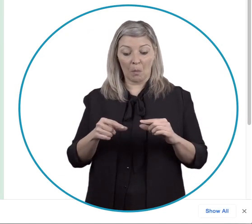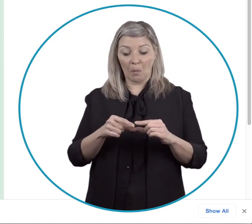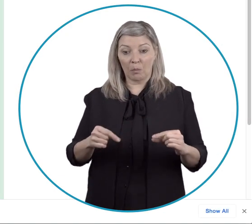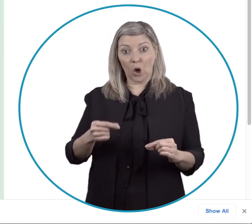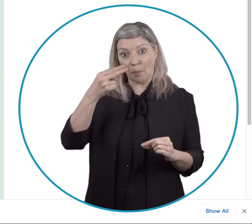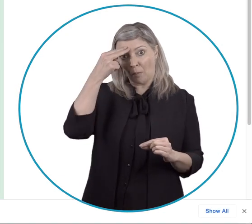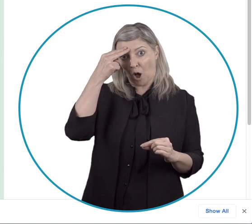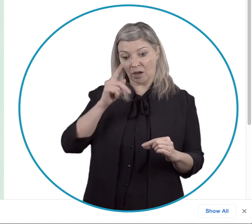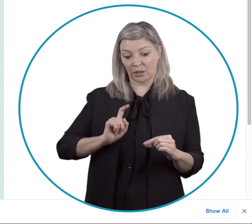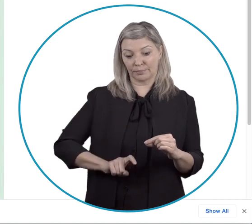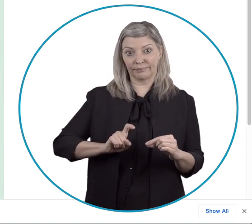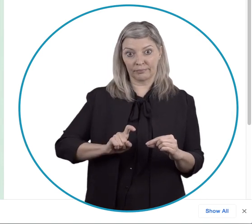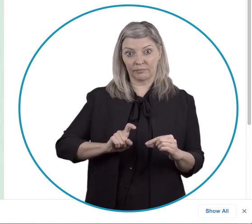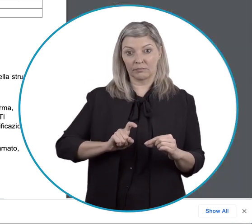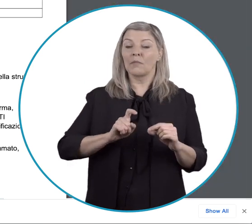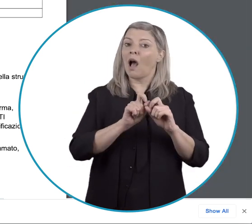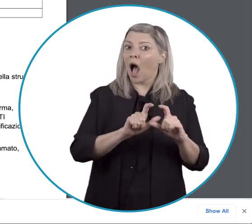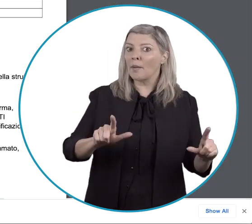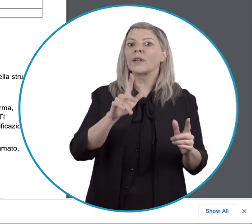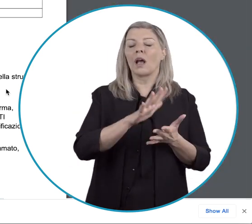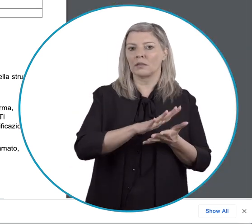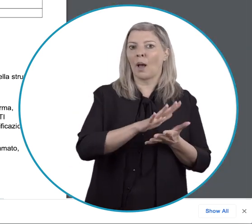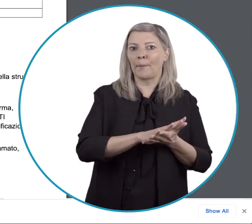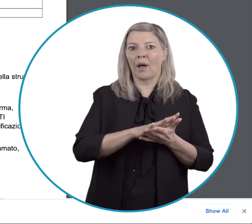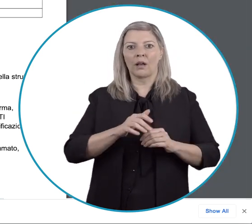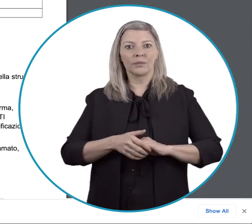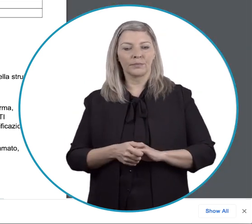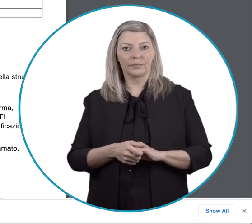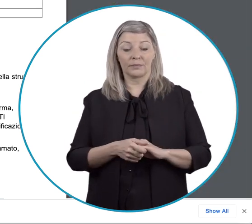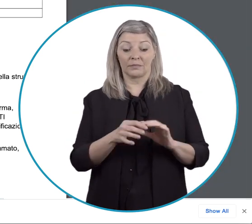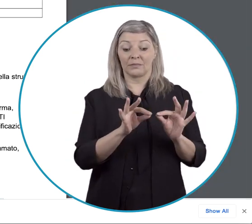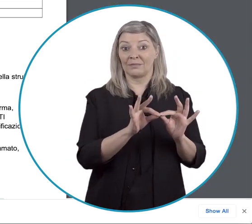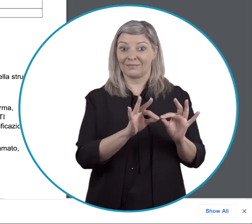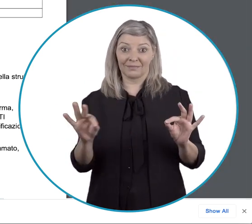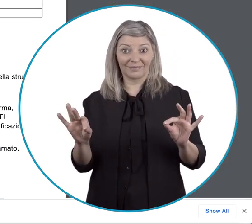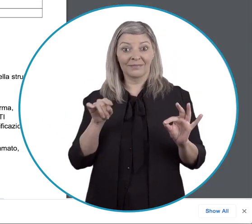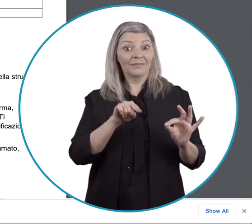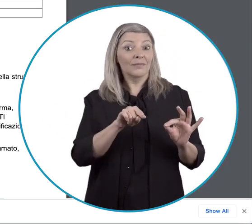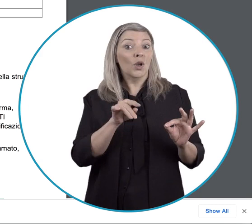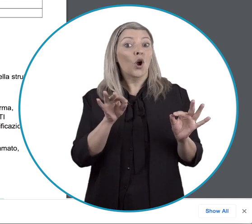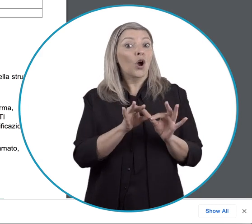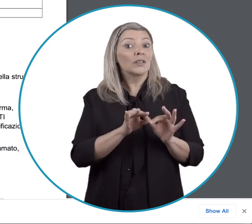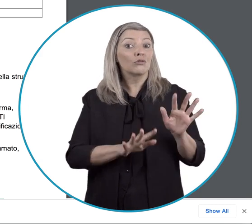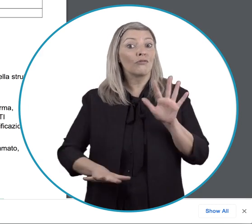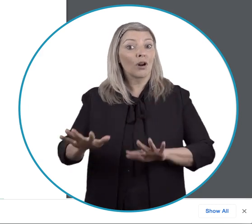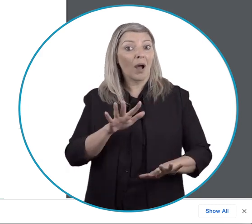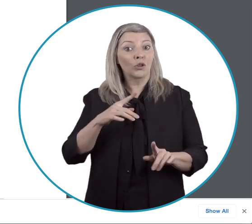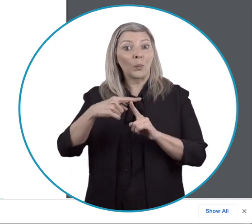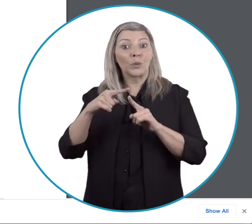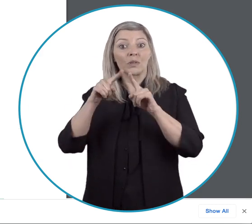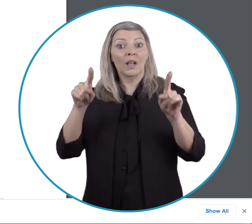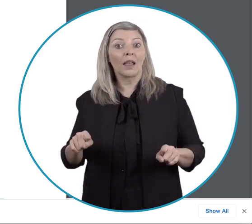Apri pro memoria Stampalo e portalo con te Adesso clicca su